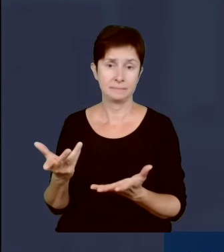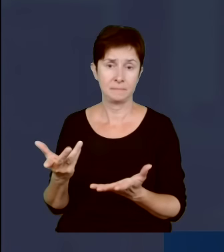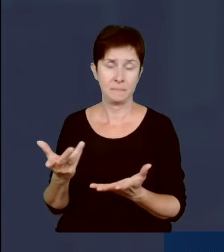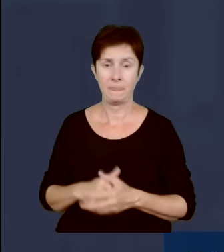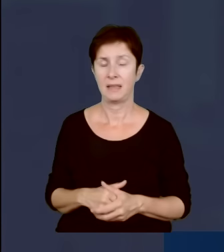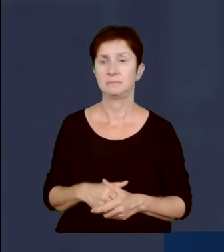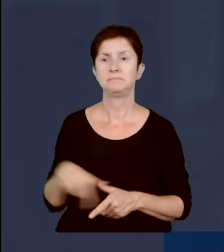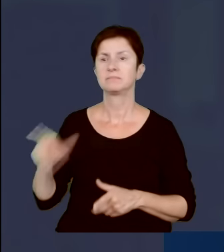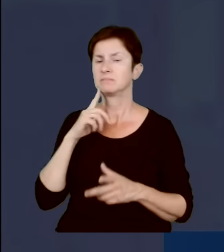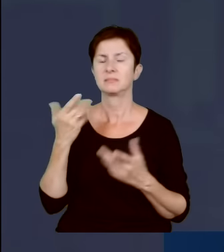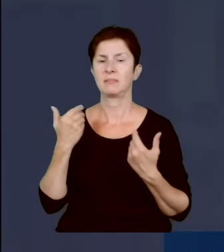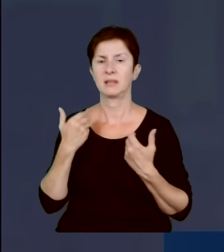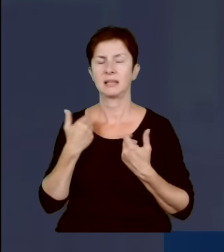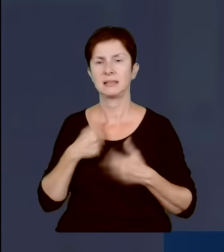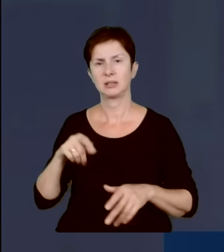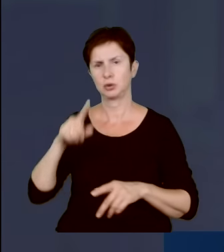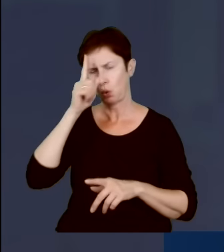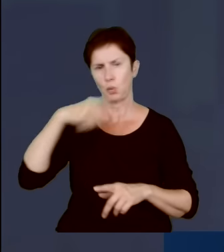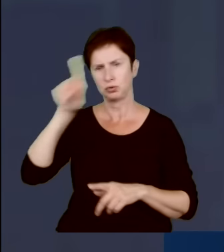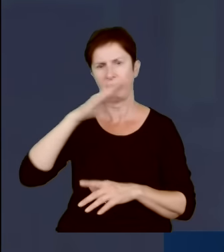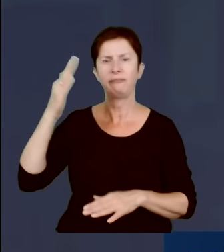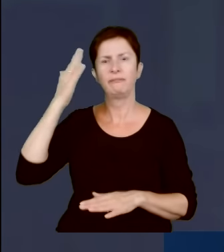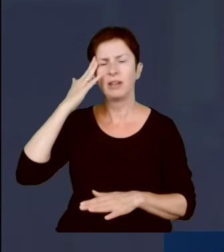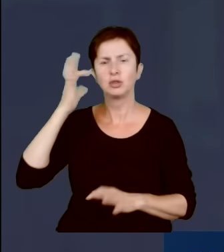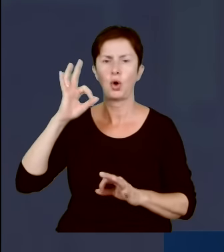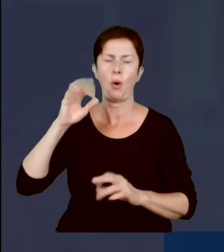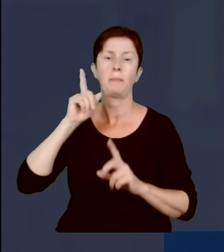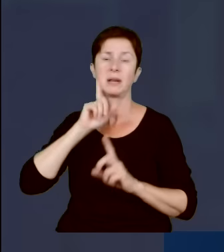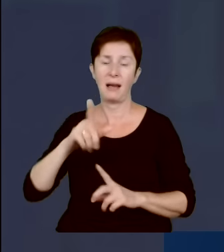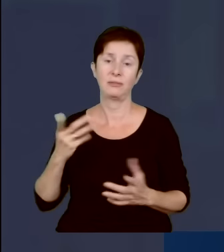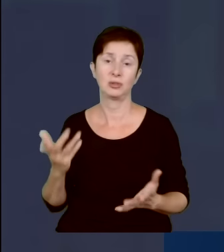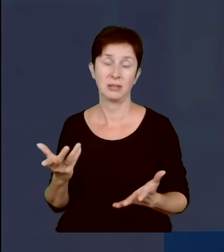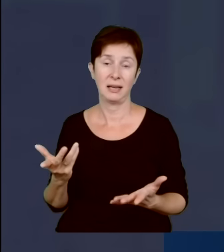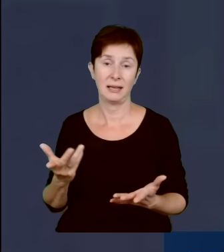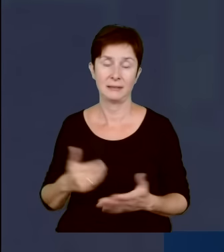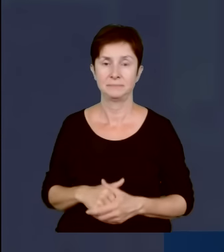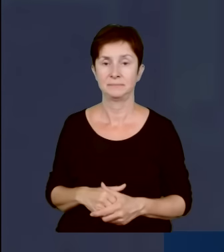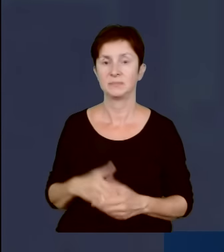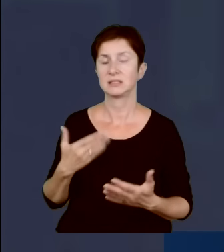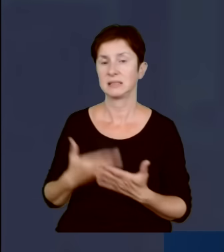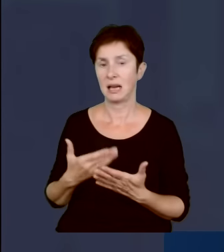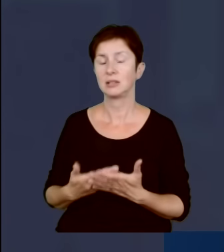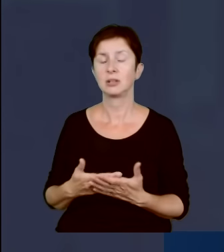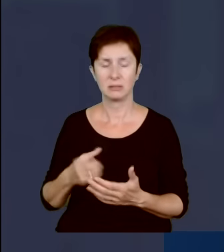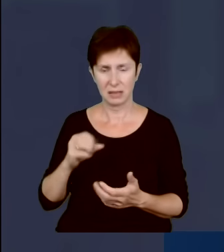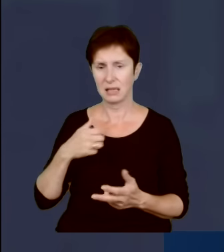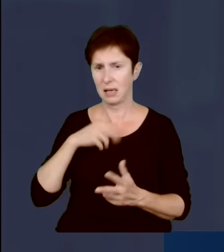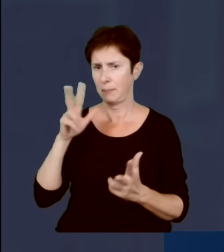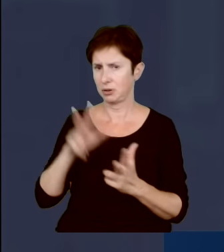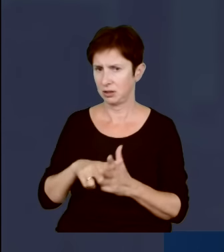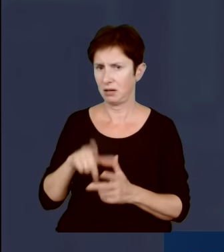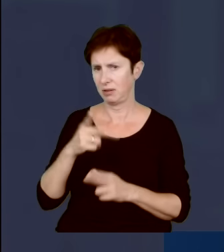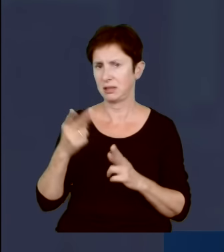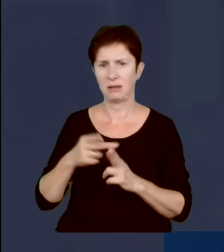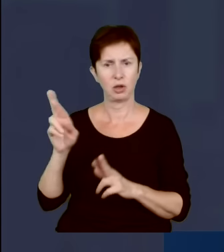publiczna nie mogła zapoznać się z informacjami. Więc jeszcze raz potwierdzam, że świetną pracę wykonała